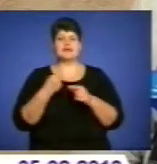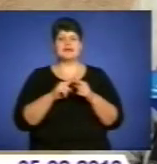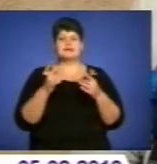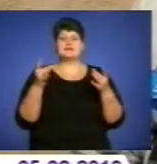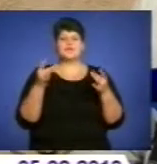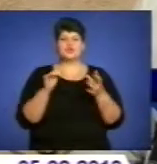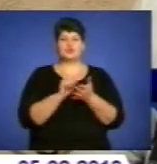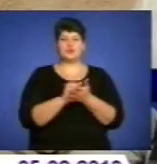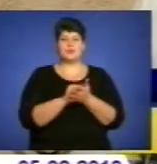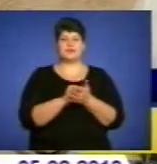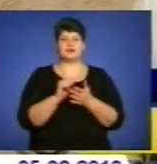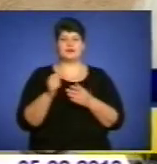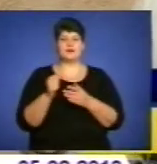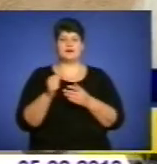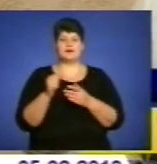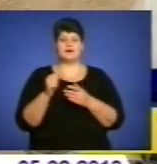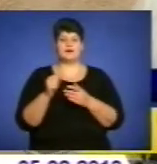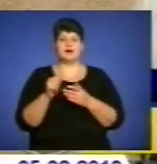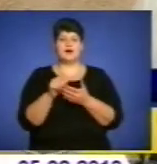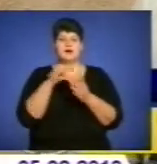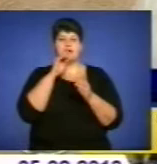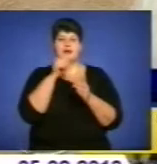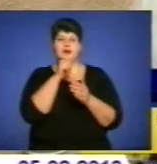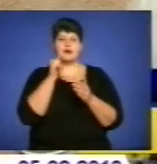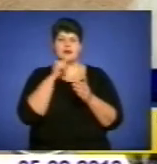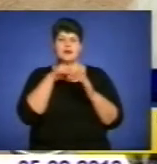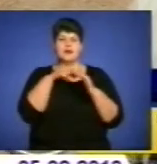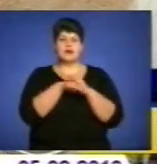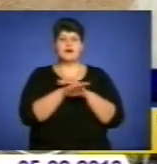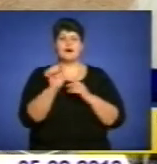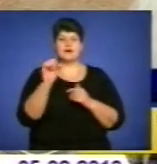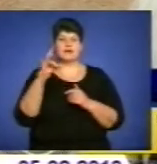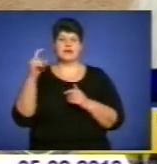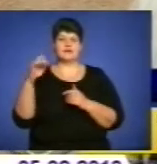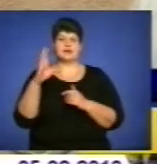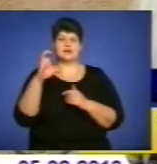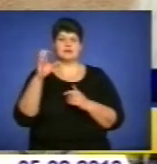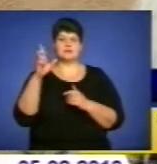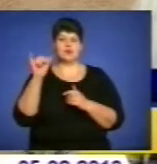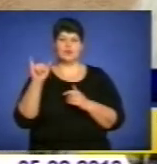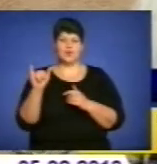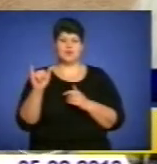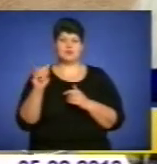ІСБУ, з державних архівів. Дуже приємно, що сьогодні такими